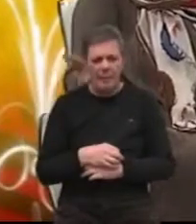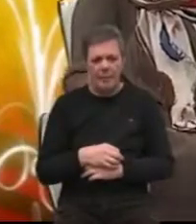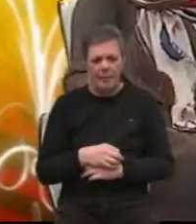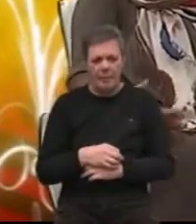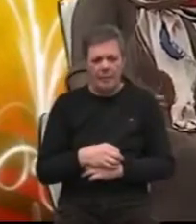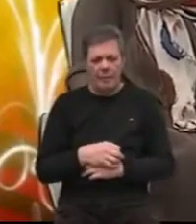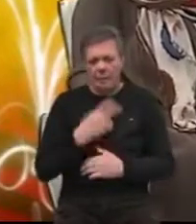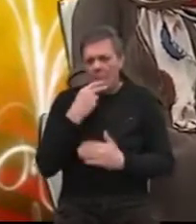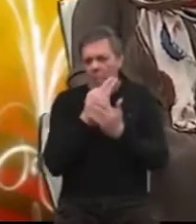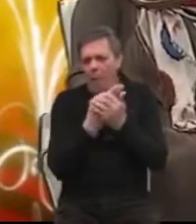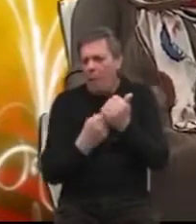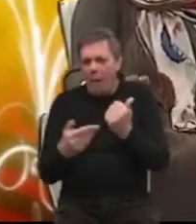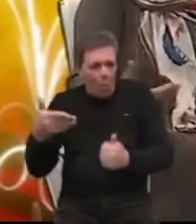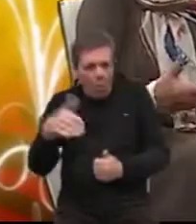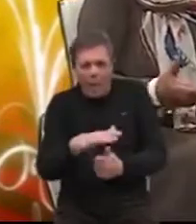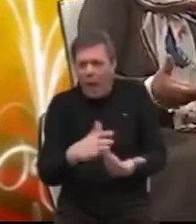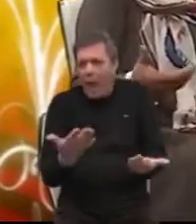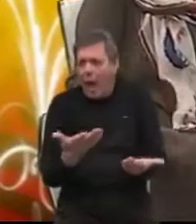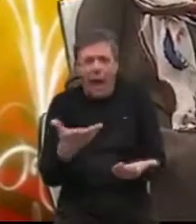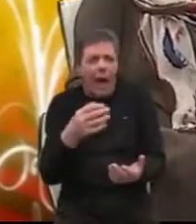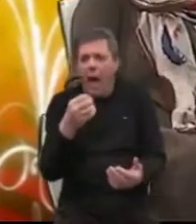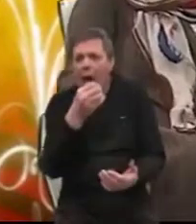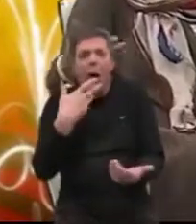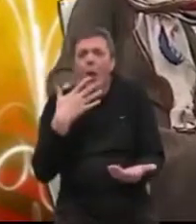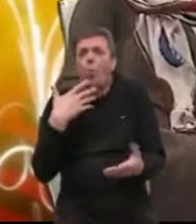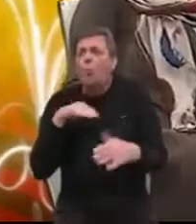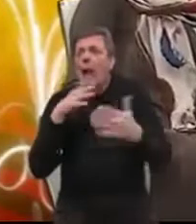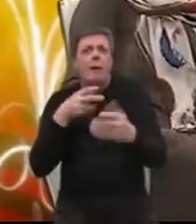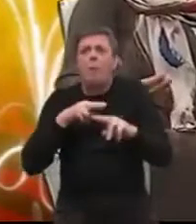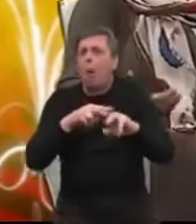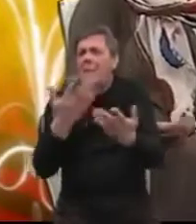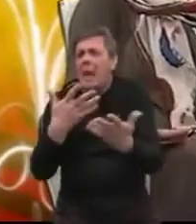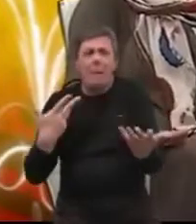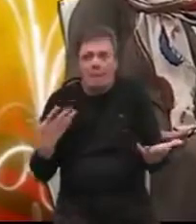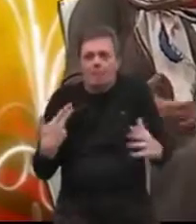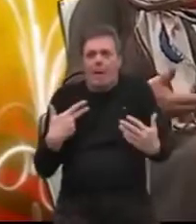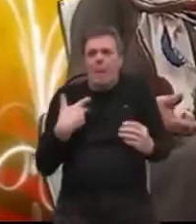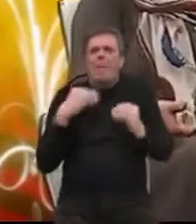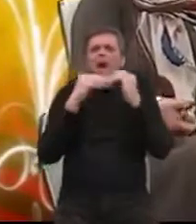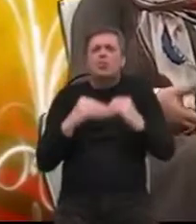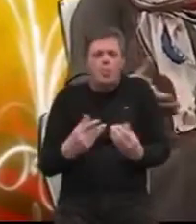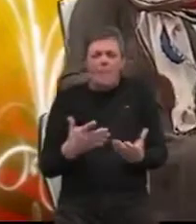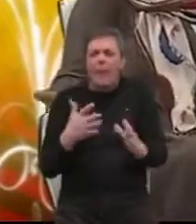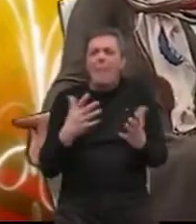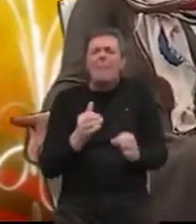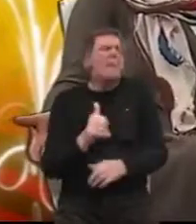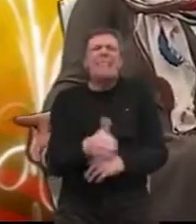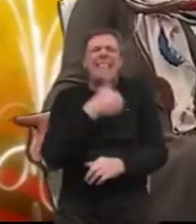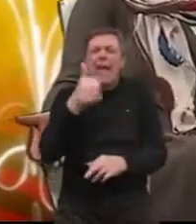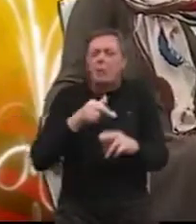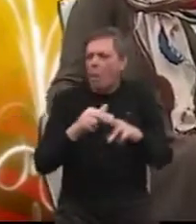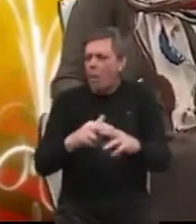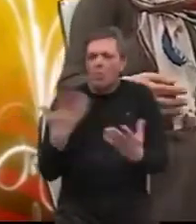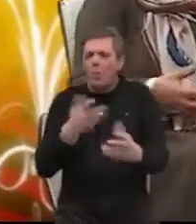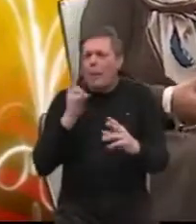zapravo propada, umire, a nema ga di staviti. Naš sustav nema. Nijedan hospici naravno da